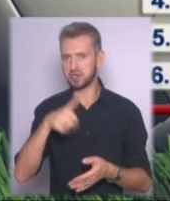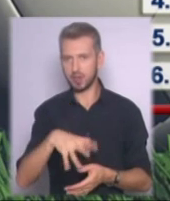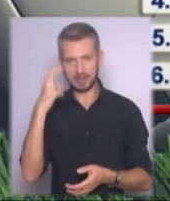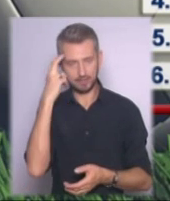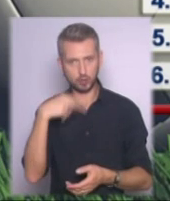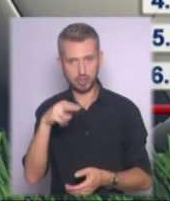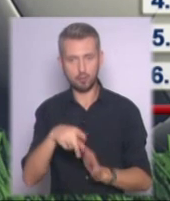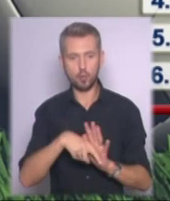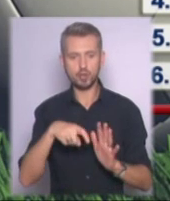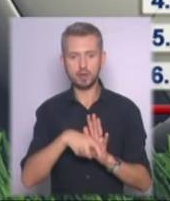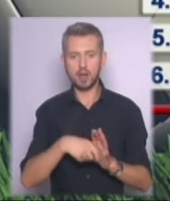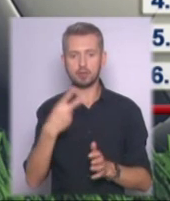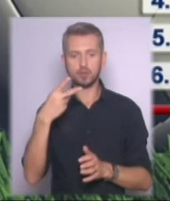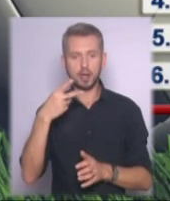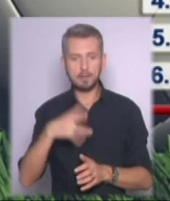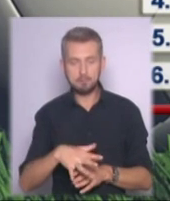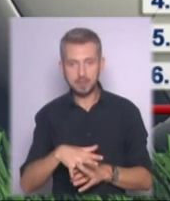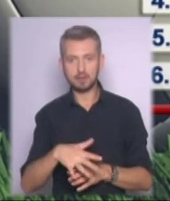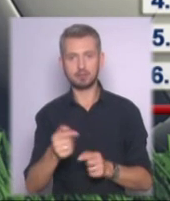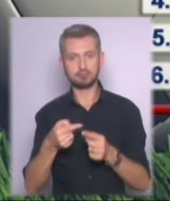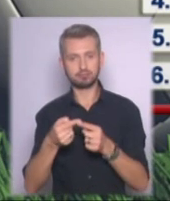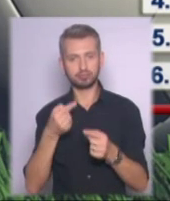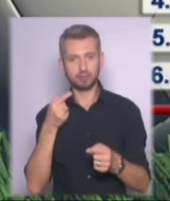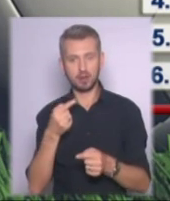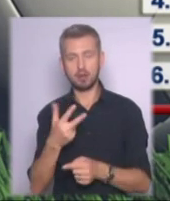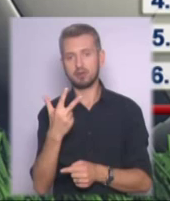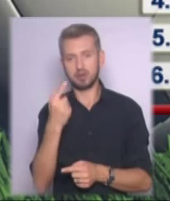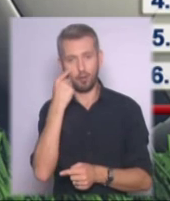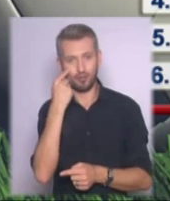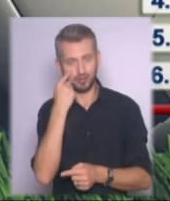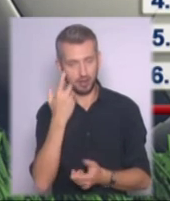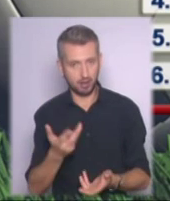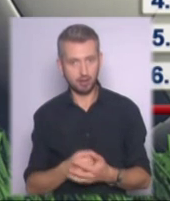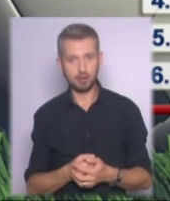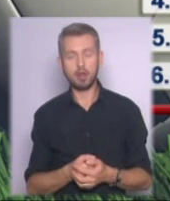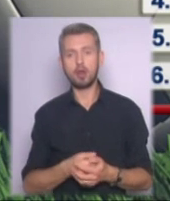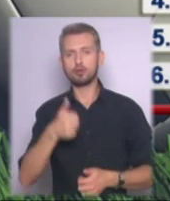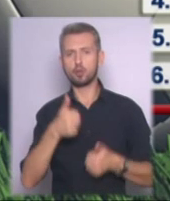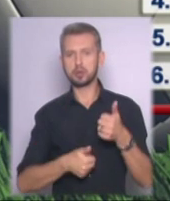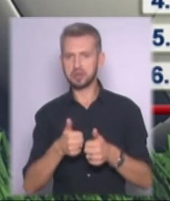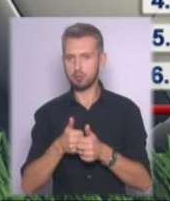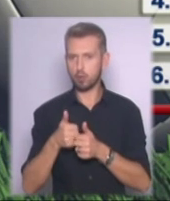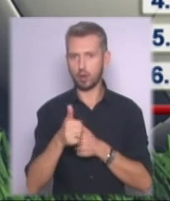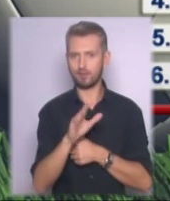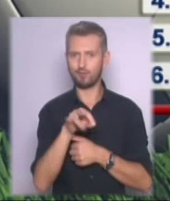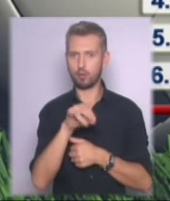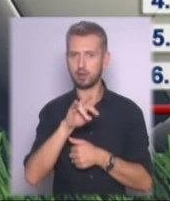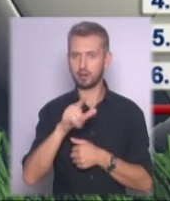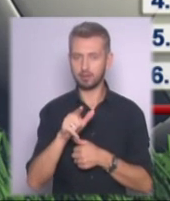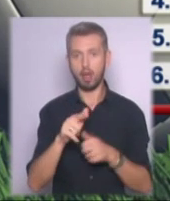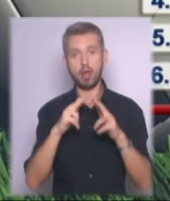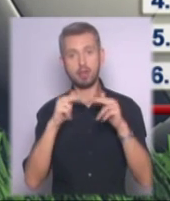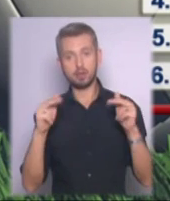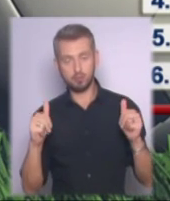Шахтар розташувався позаду киян на відстані однієї перемоги. Відзначимо турнірний прогрес Волині, яка ділить з Дніпром третю і